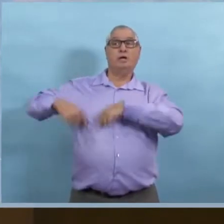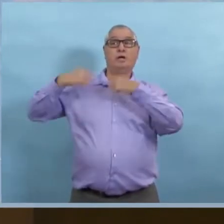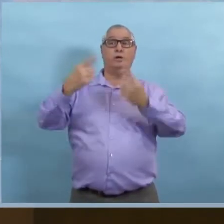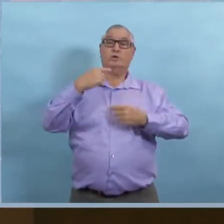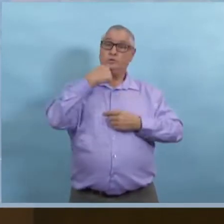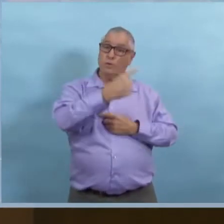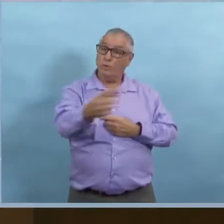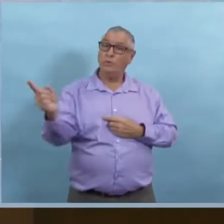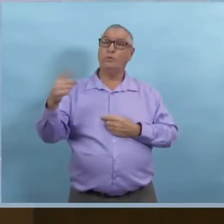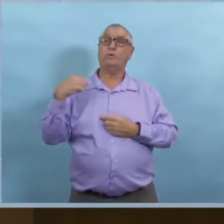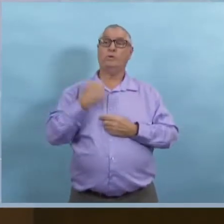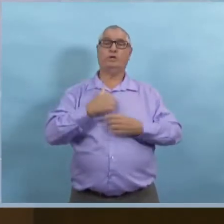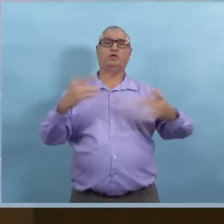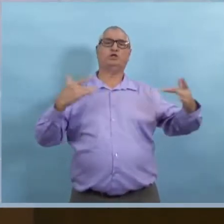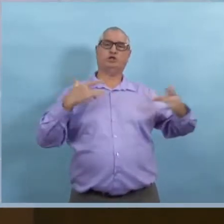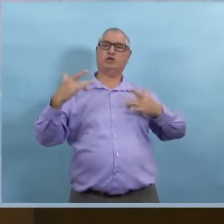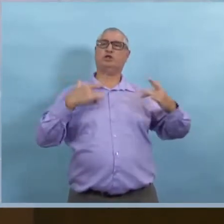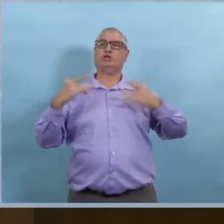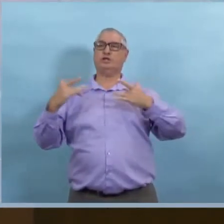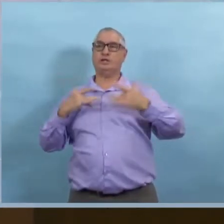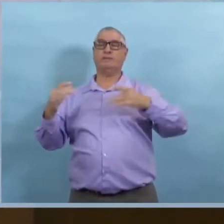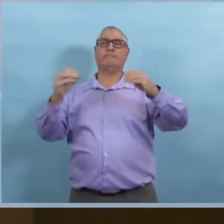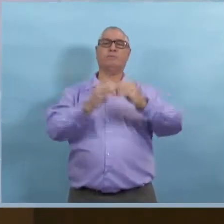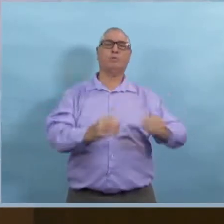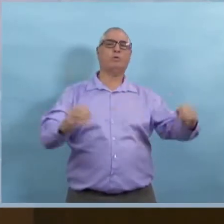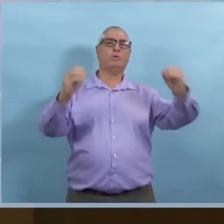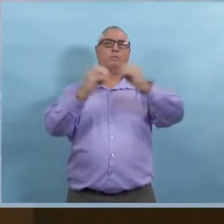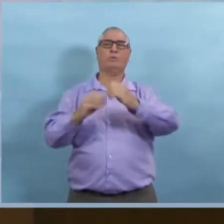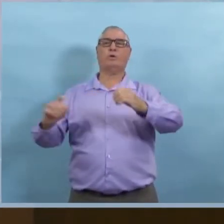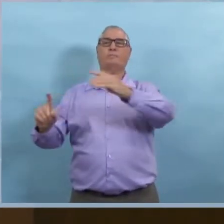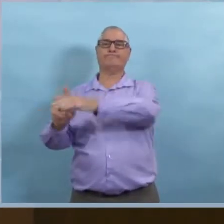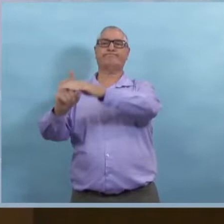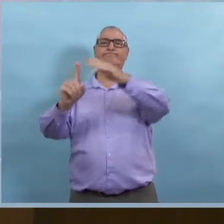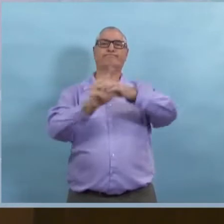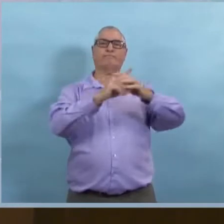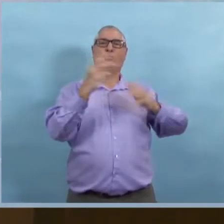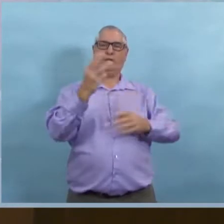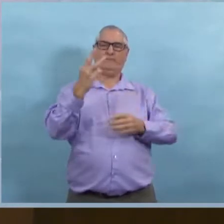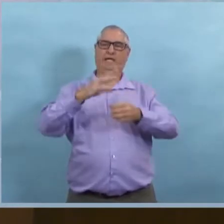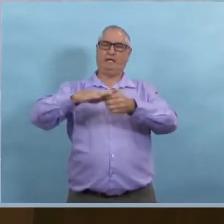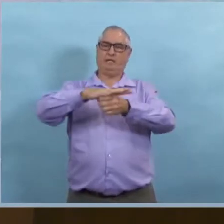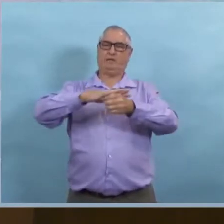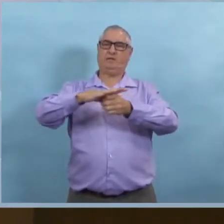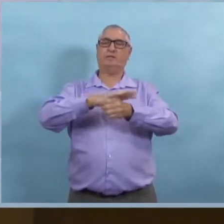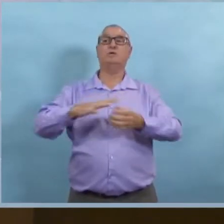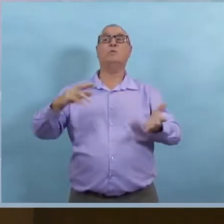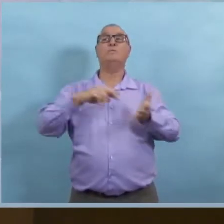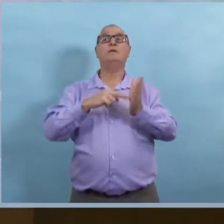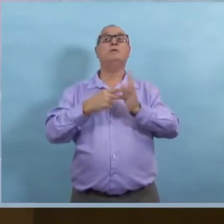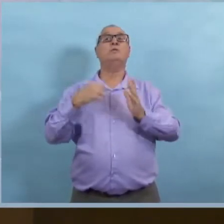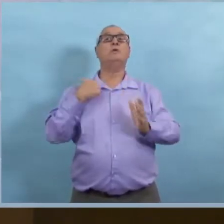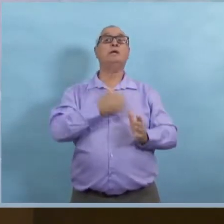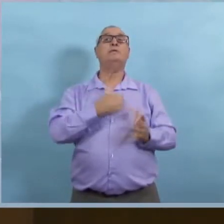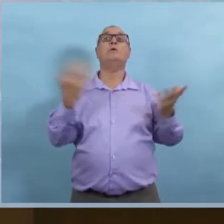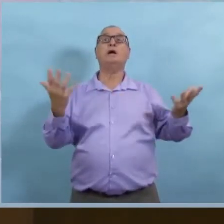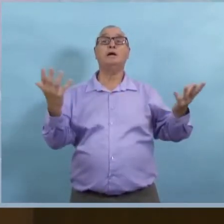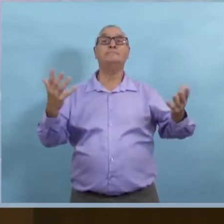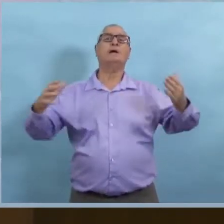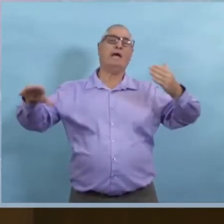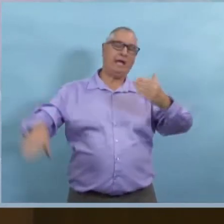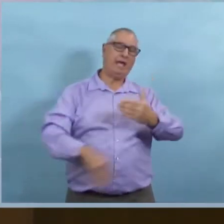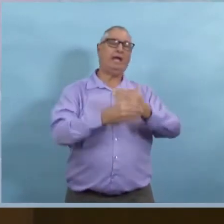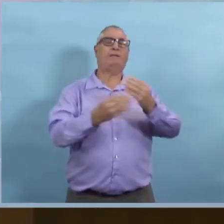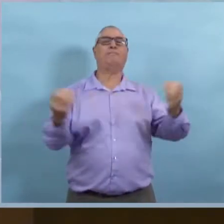certainement, cela fait un moment que l'on mentionne que l'on est assez inquiet de la direction dans laquelle vont ces chiffres au niveau de la ville de Winnipeg.